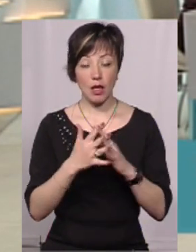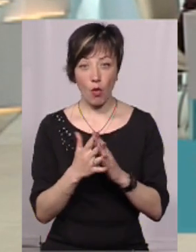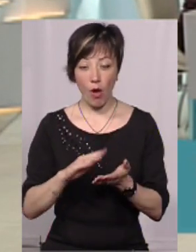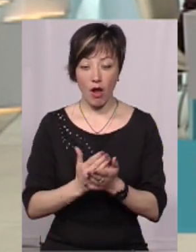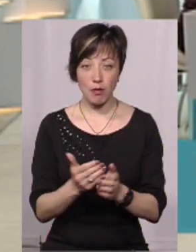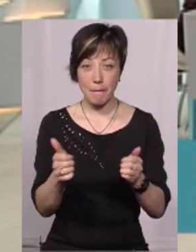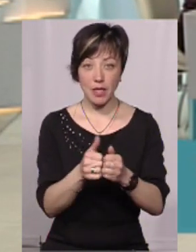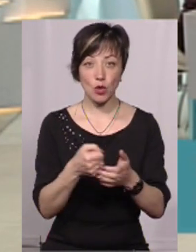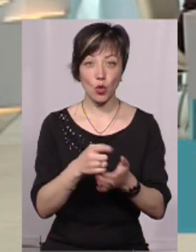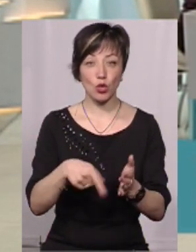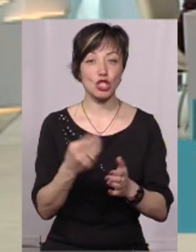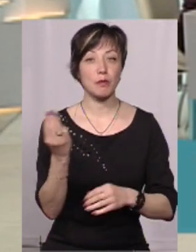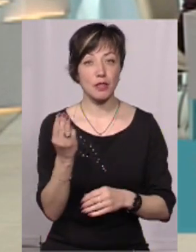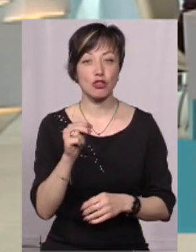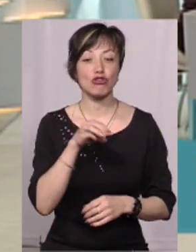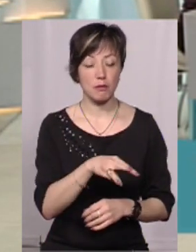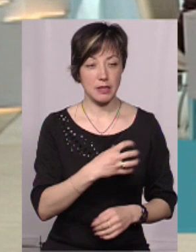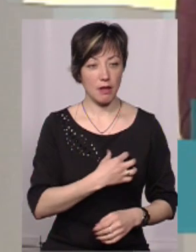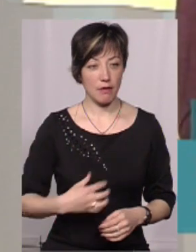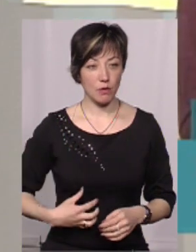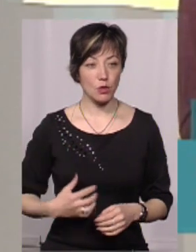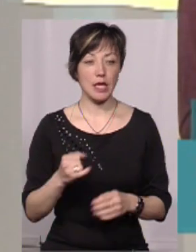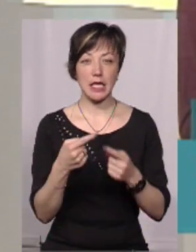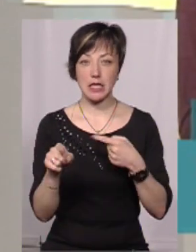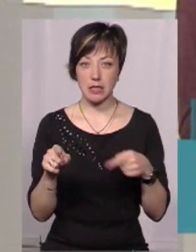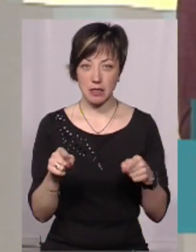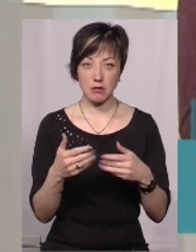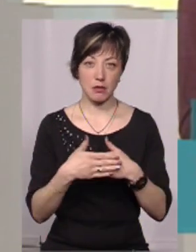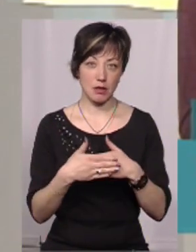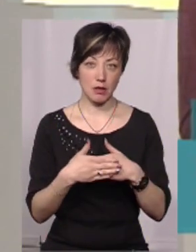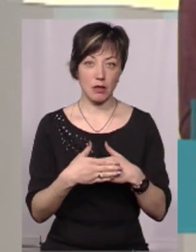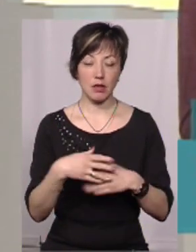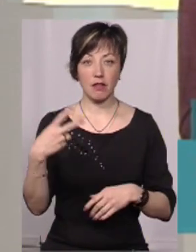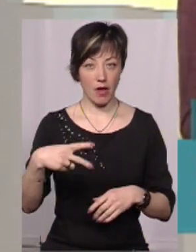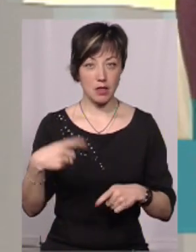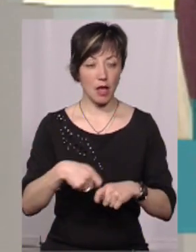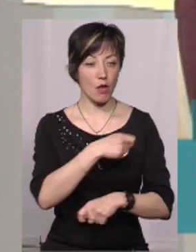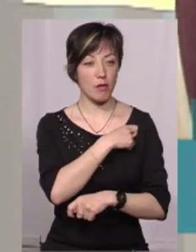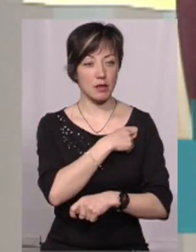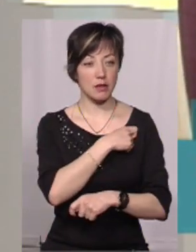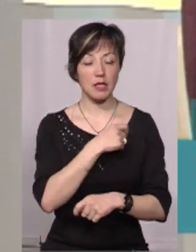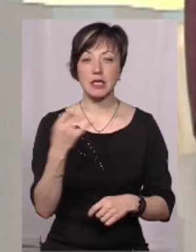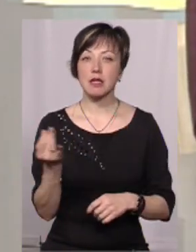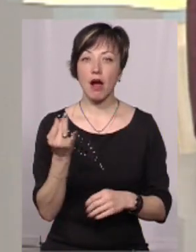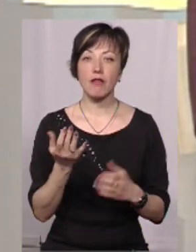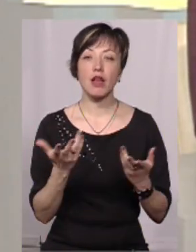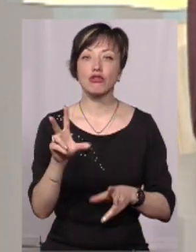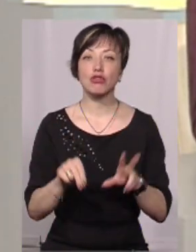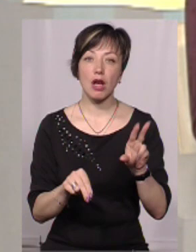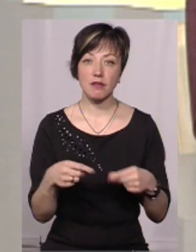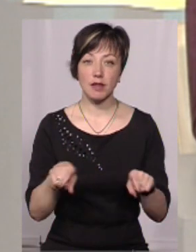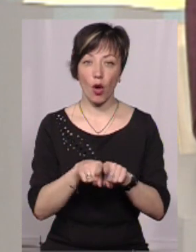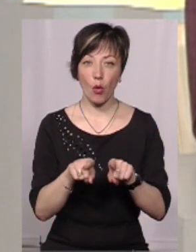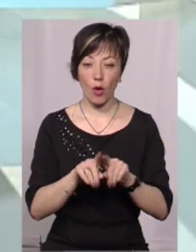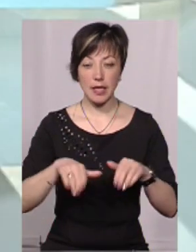географічно ближче до Шепетівки, аніж до Славути, і різниця у двох десятках кілометрів. Оцікаво, які шанси